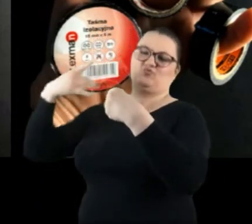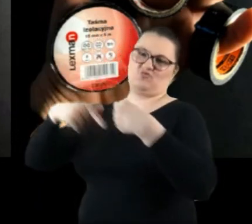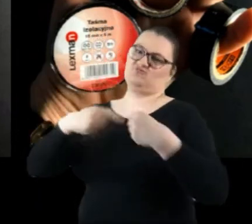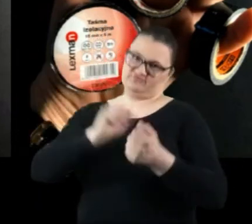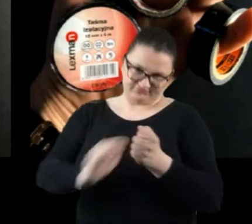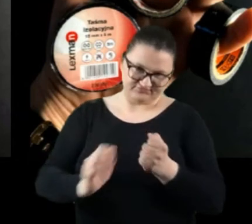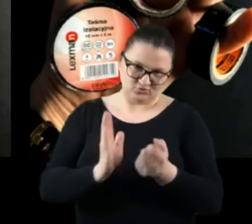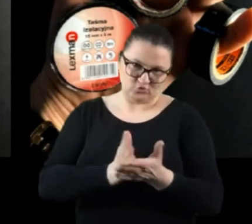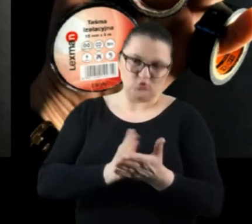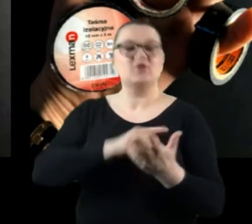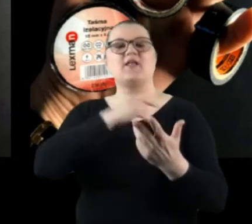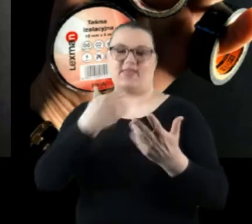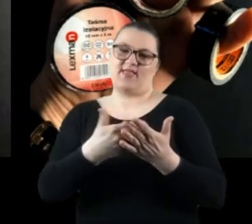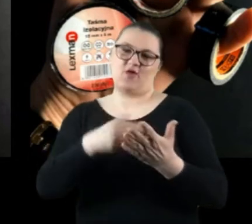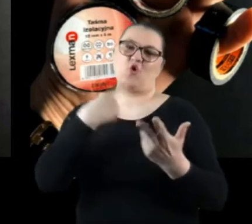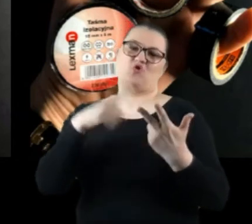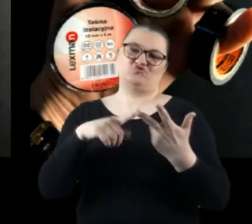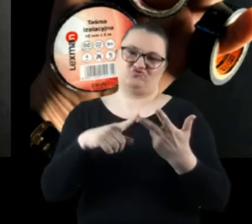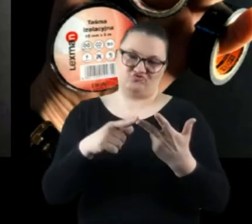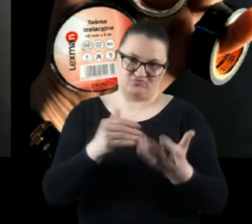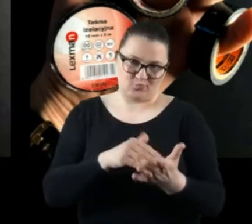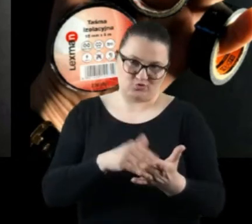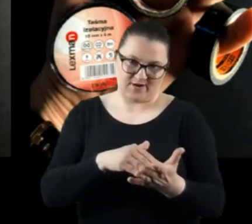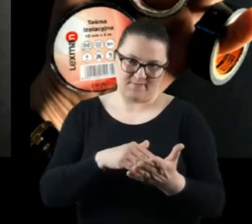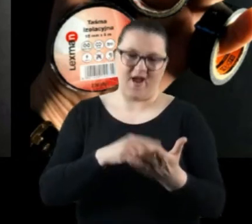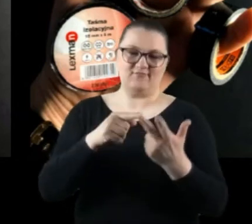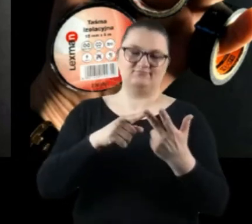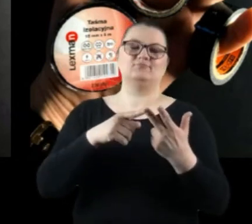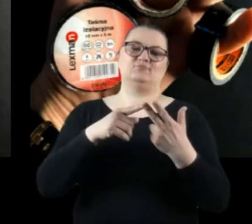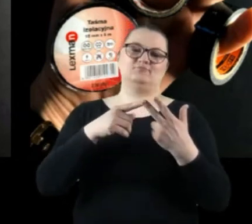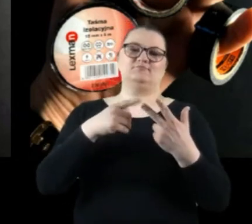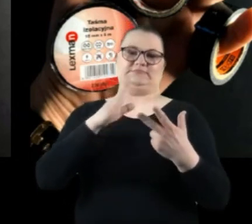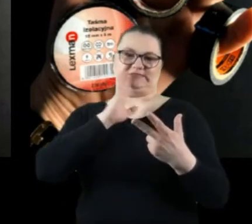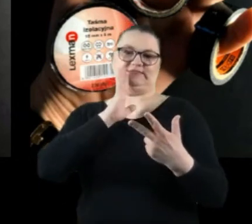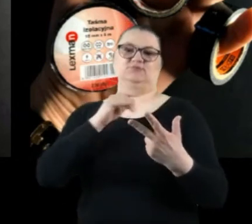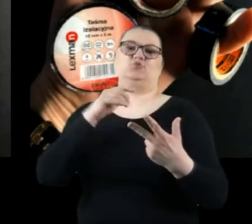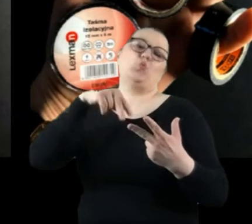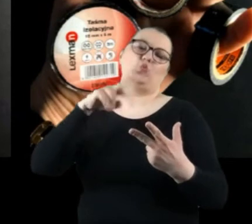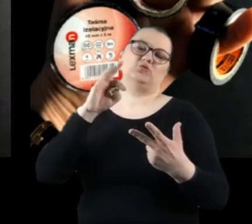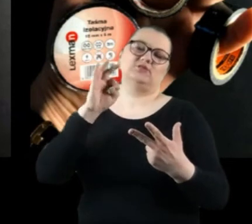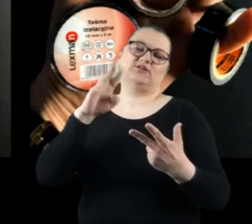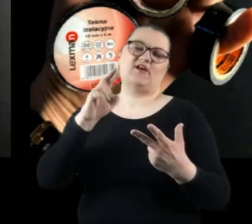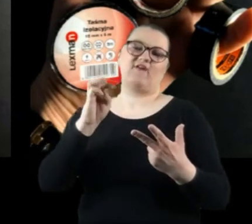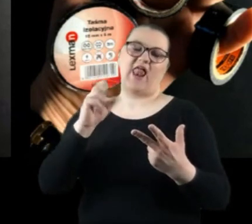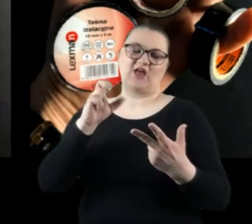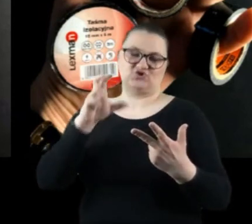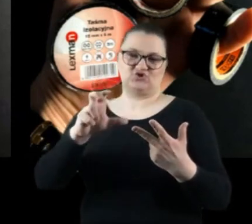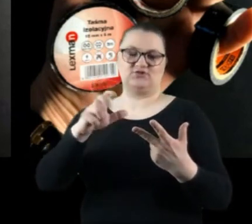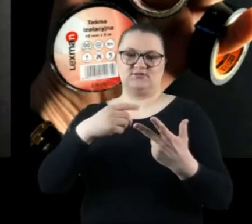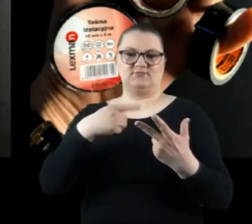zaświetlone. Musimy jeszcze utrwalić nasze zdjęcie,